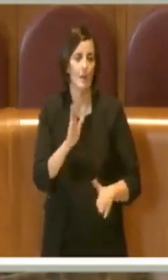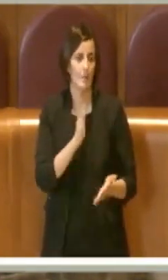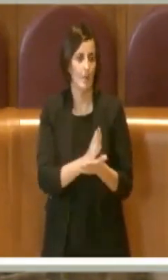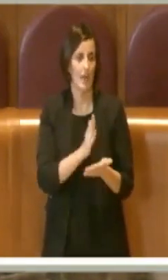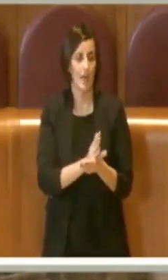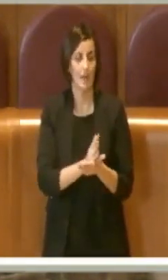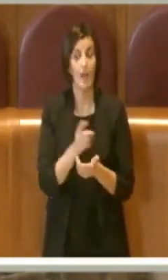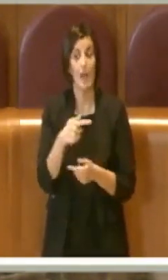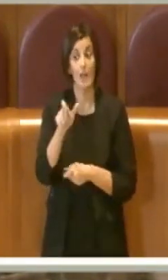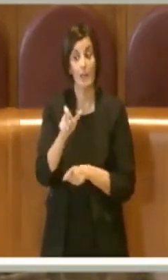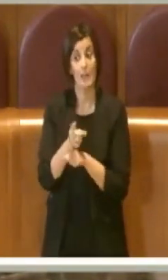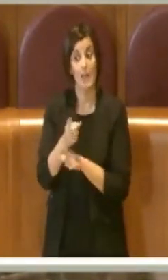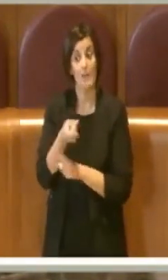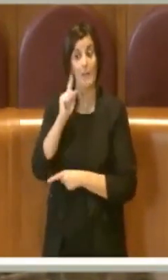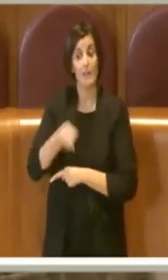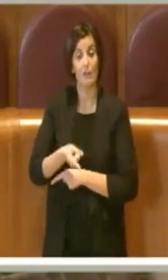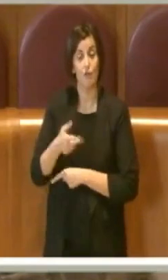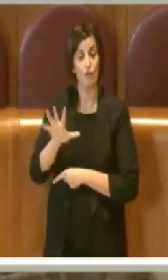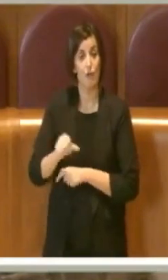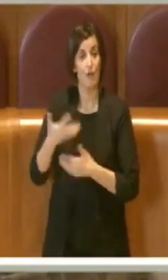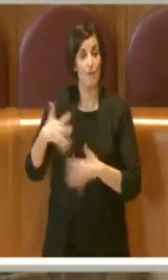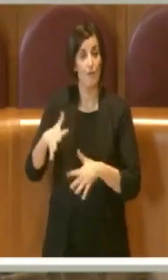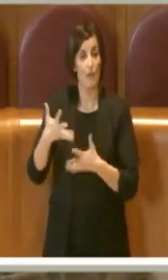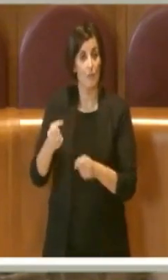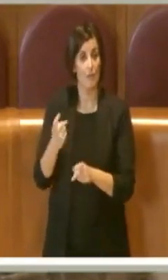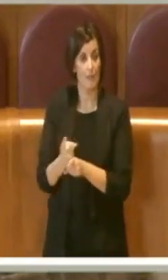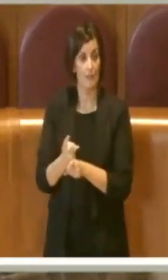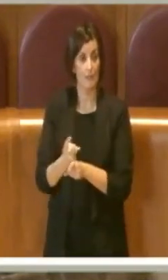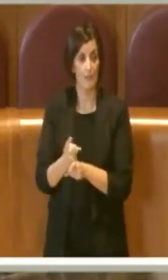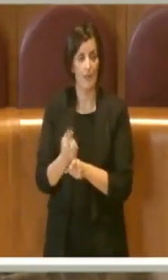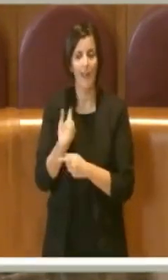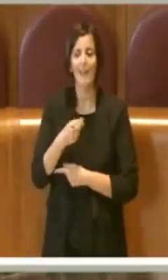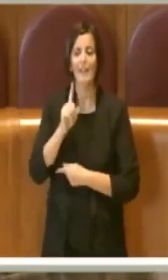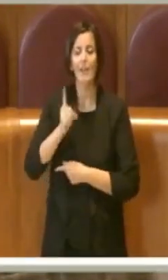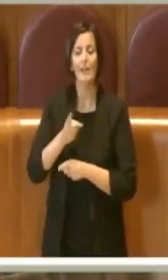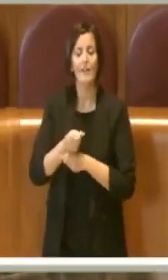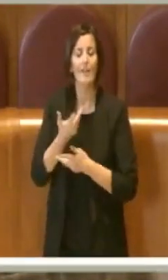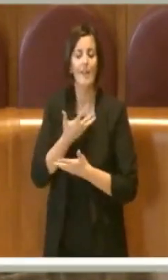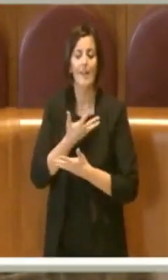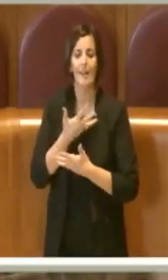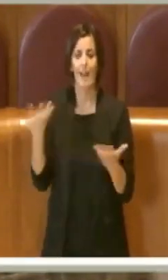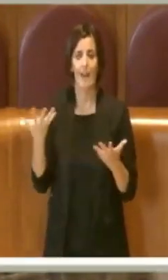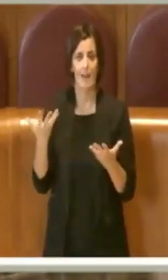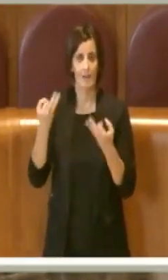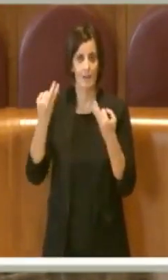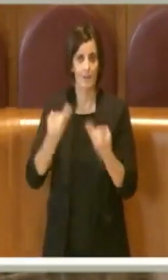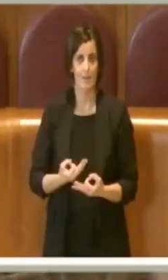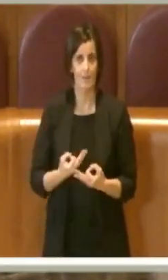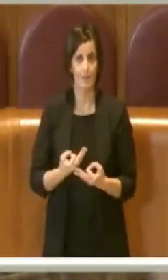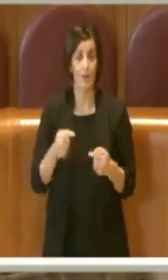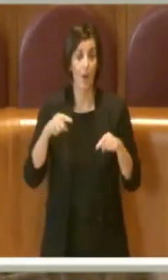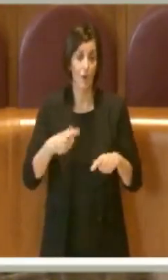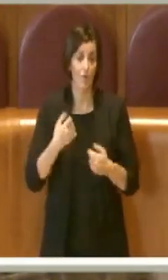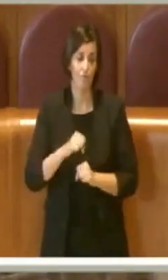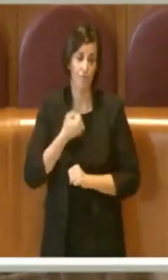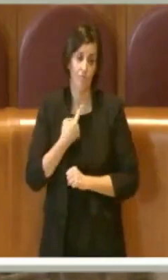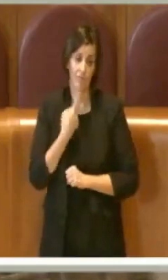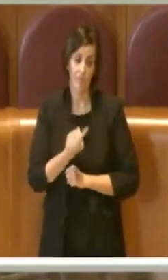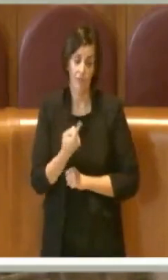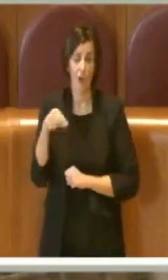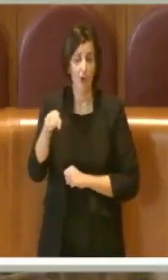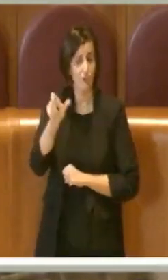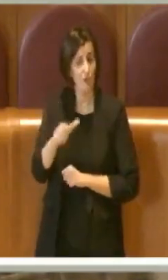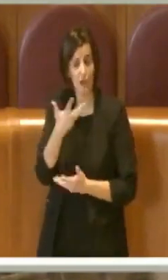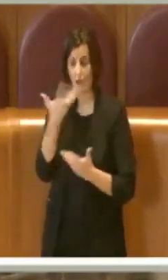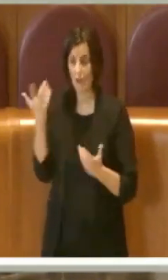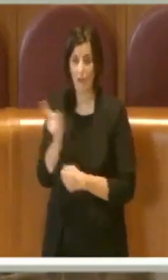deve prendere delle decisioni e le decisioni devono essere nette e chiare. E oggi, mi spiace dire, lei non lo è